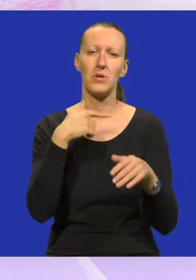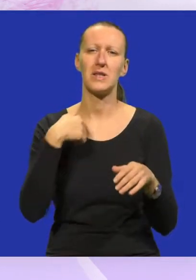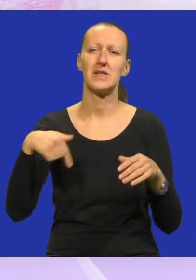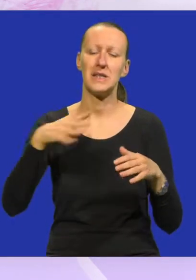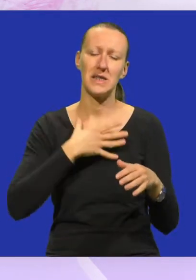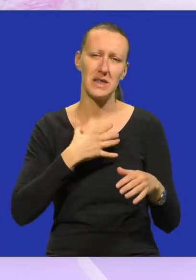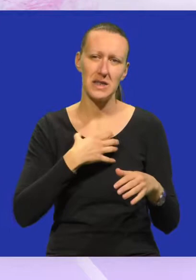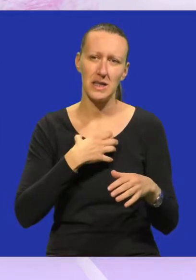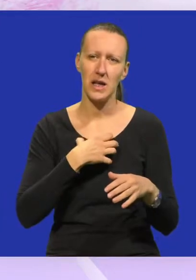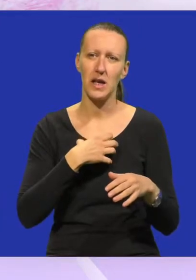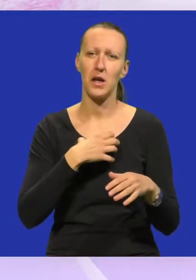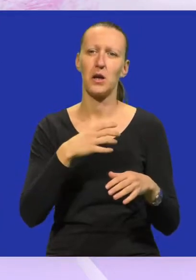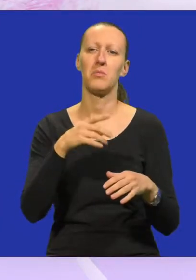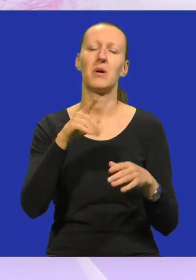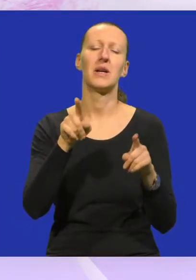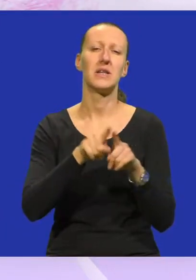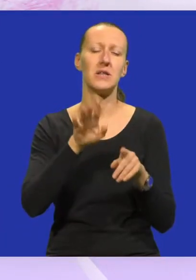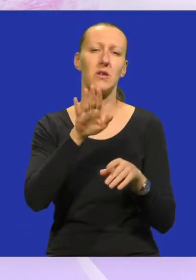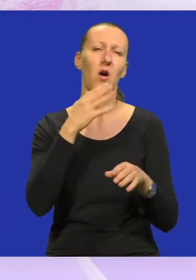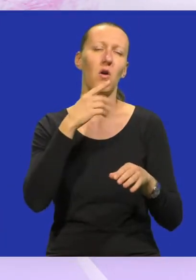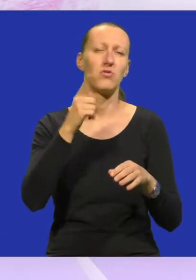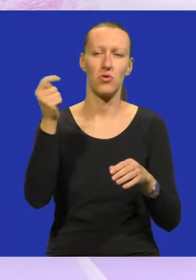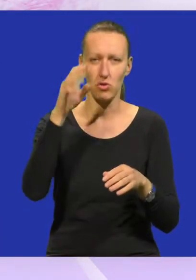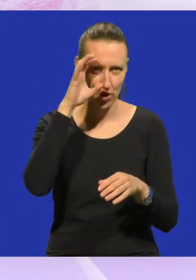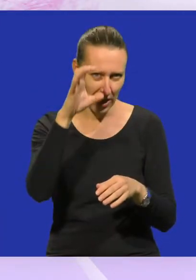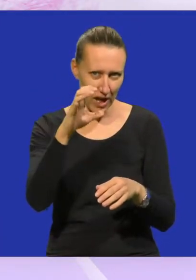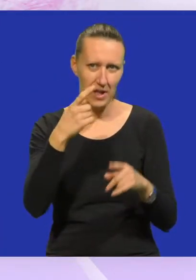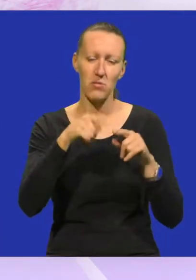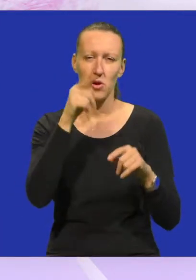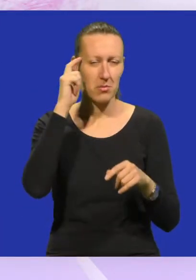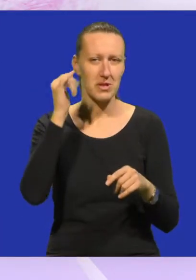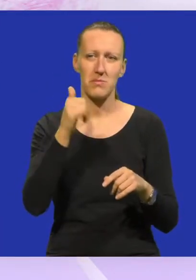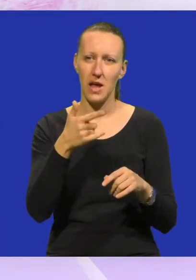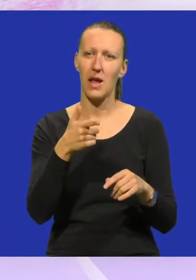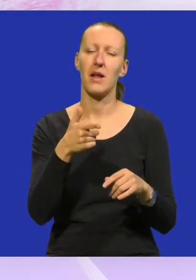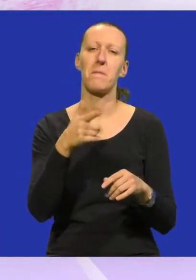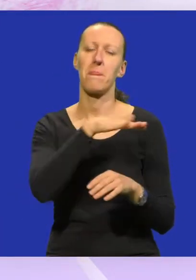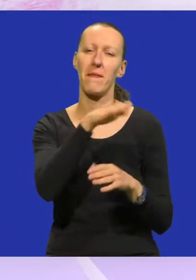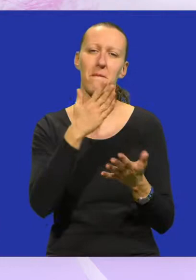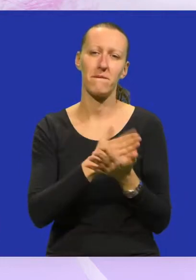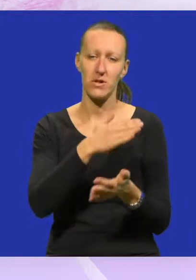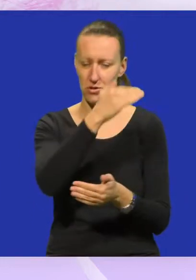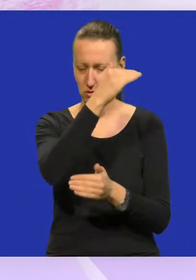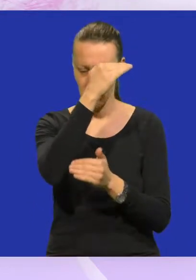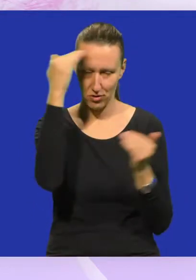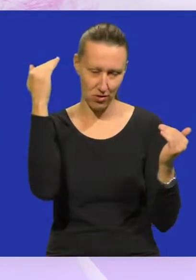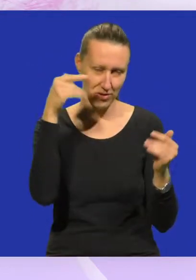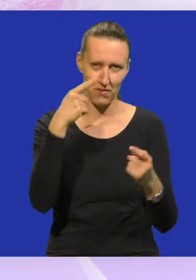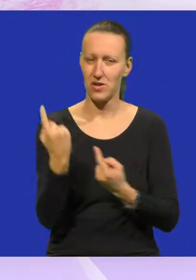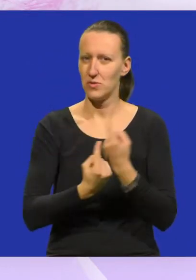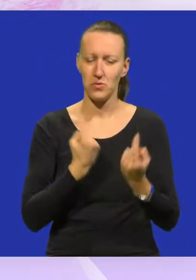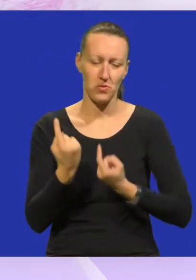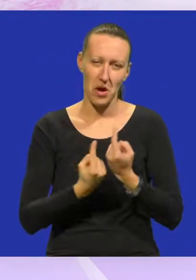sebe, jednako koliko i one koji će doći gledat, zato što mislim da nam je svima već dosta cijele te